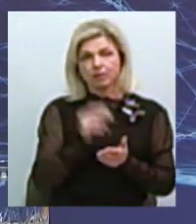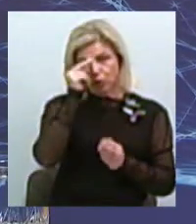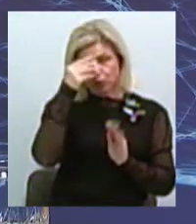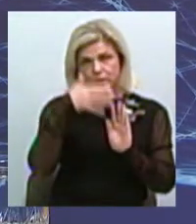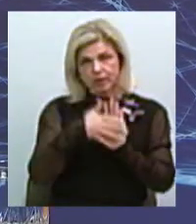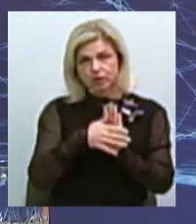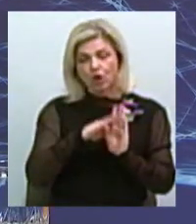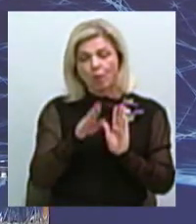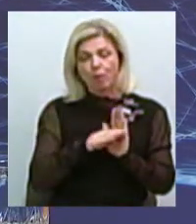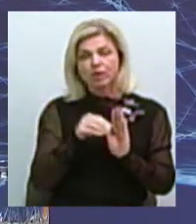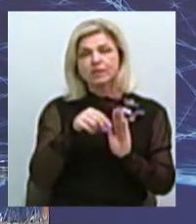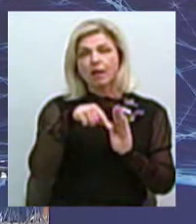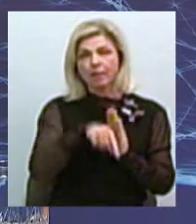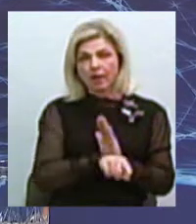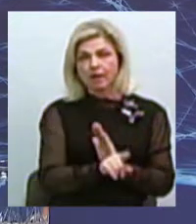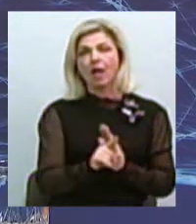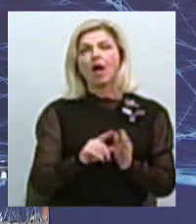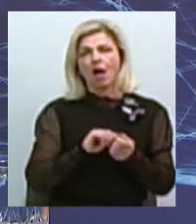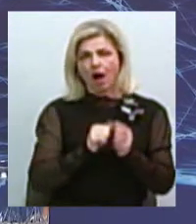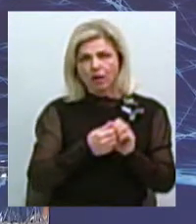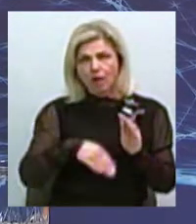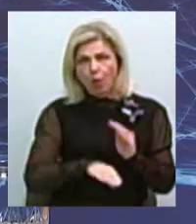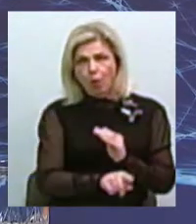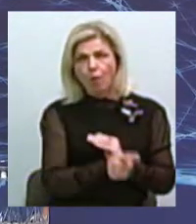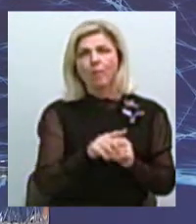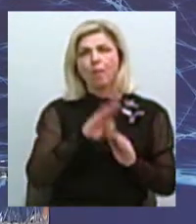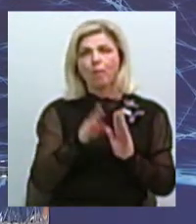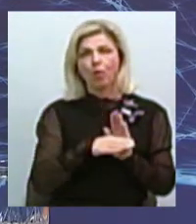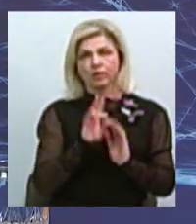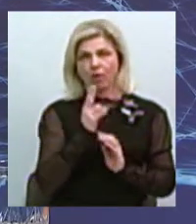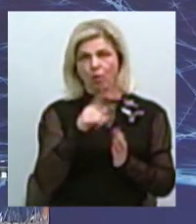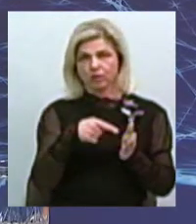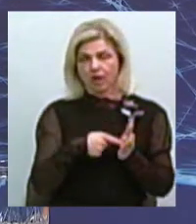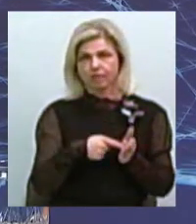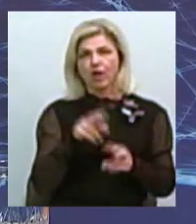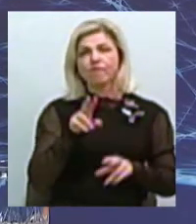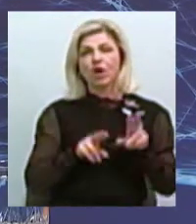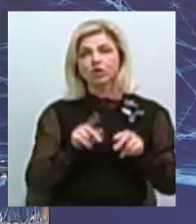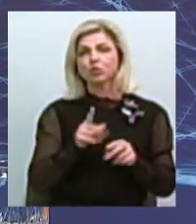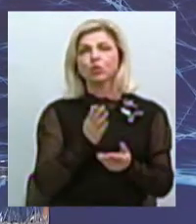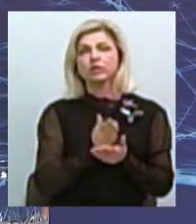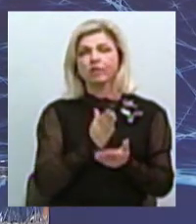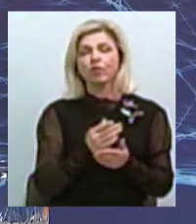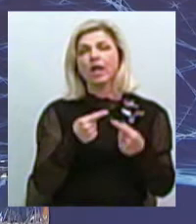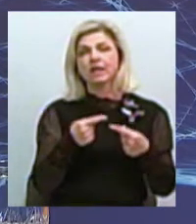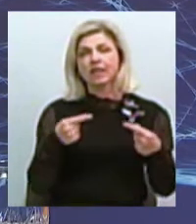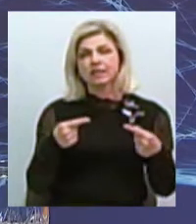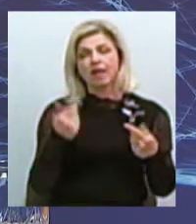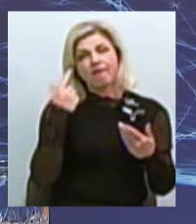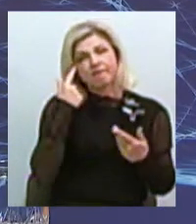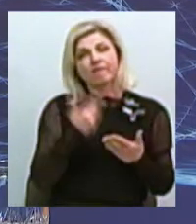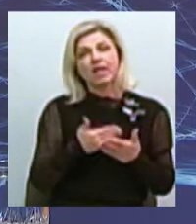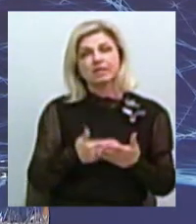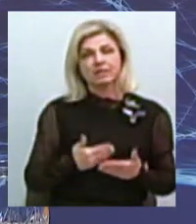підземелі, катакомб під Миколаївом. Вважається, що існує різні гіпотези, версії є.